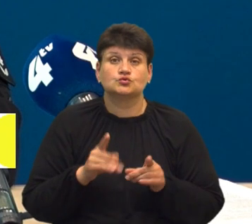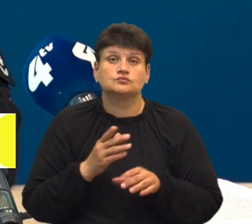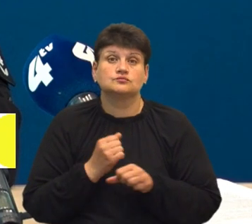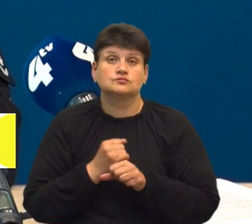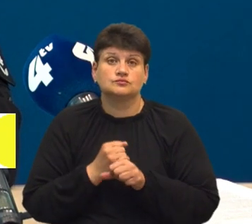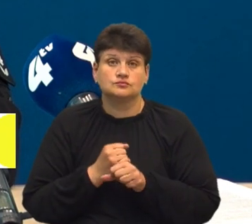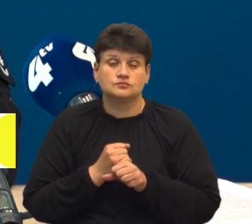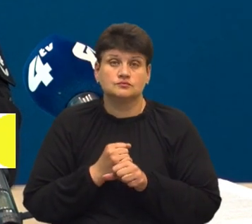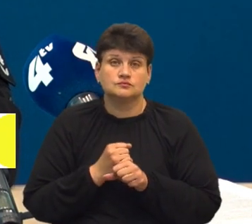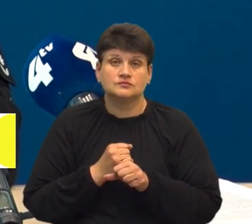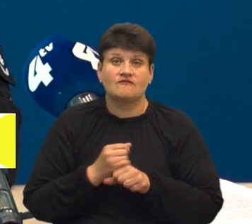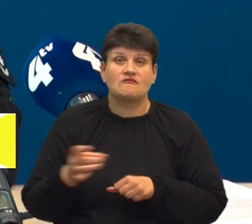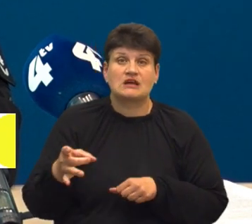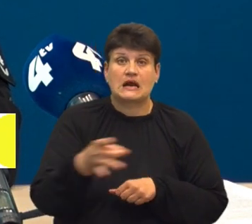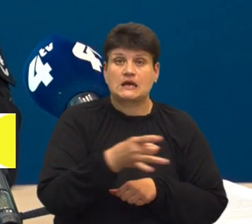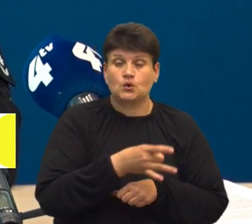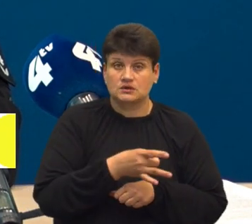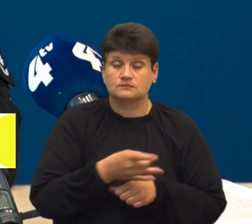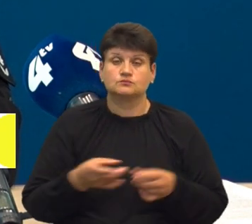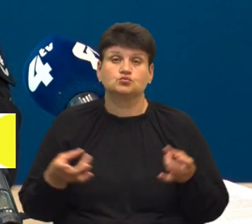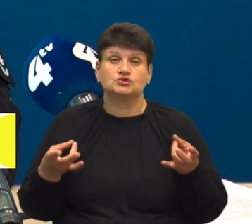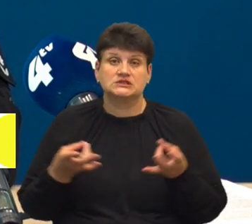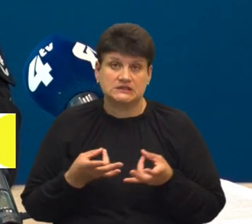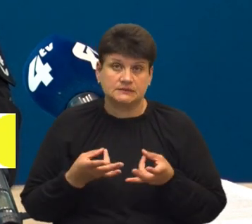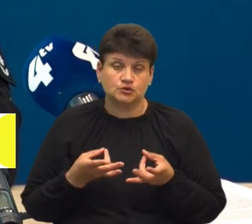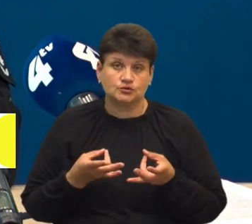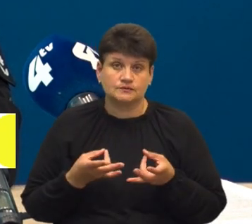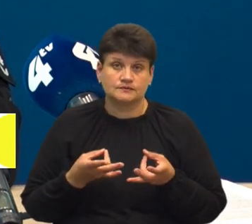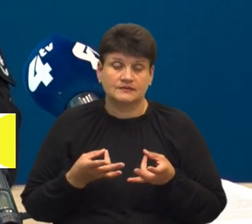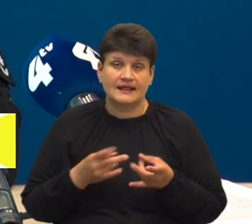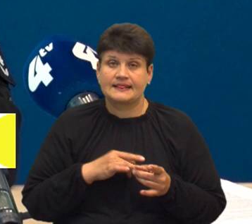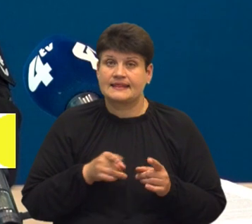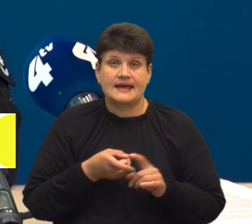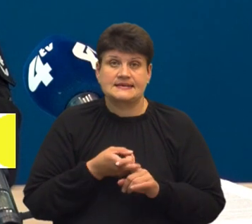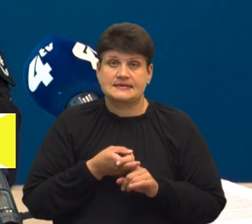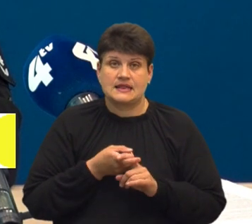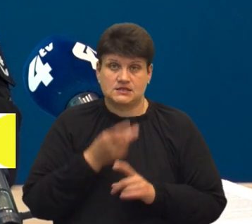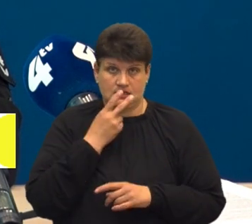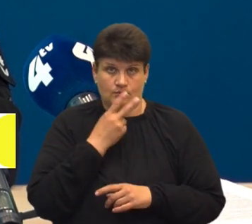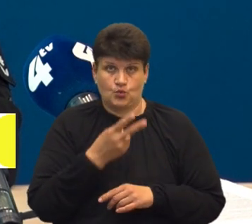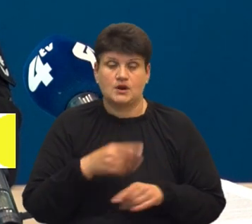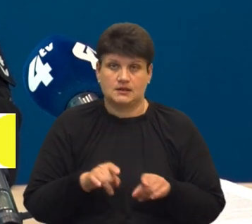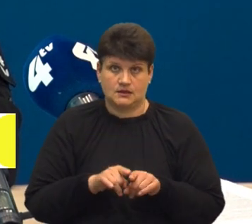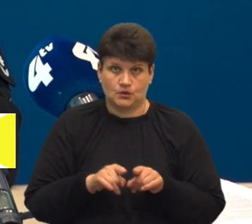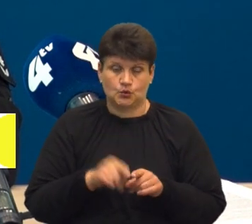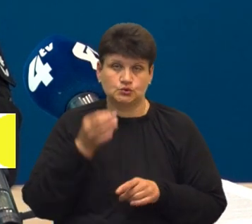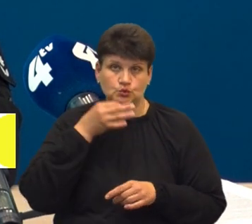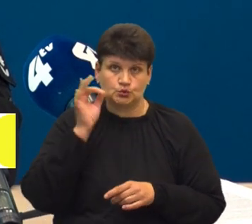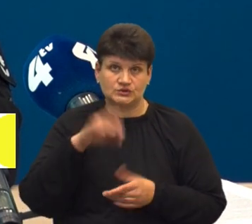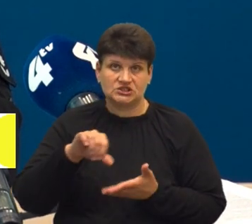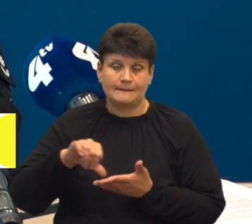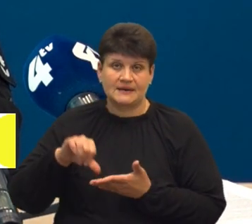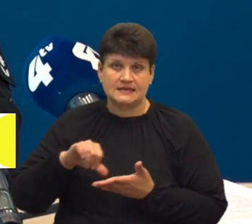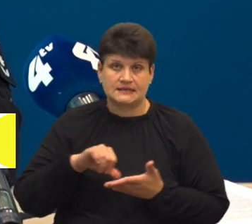в районах, потрібен і незалежний погляд також. І досвідчені представники,